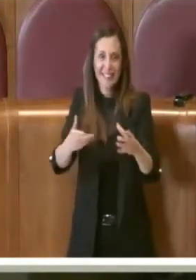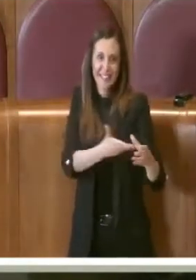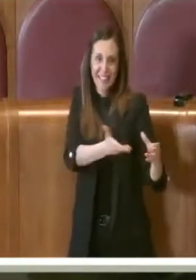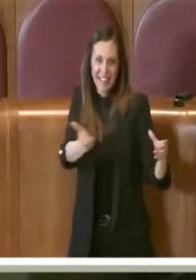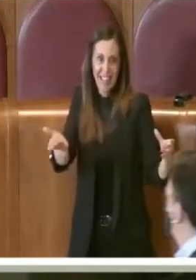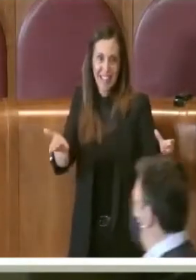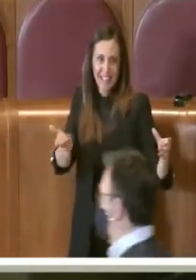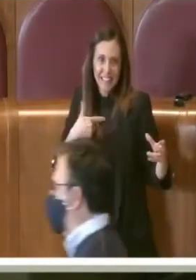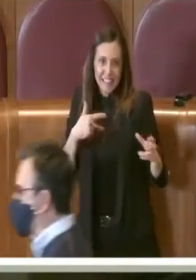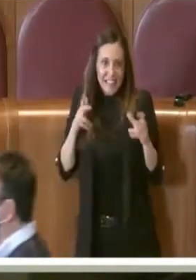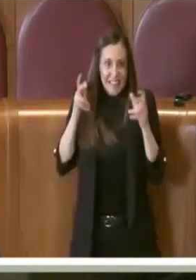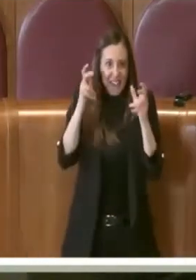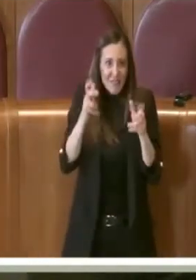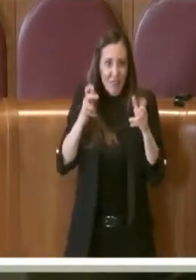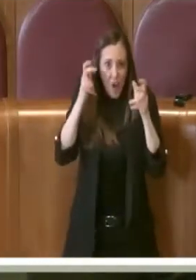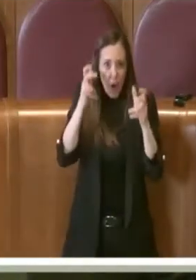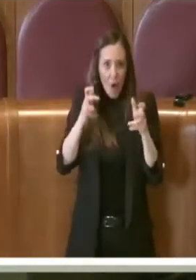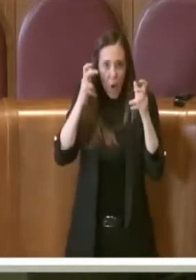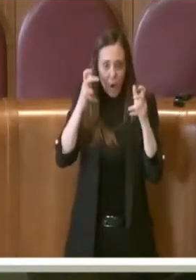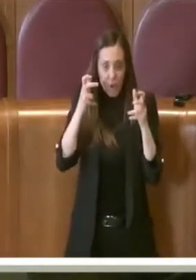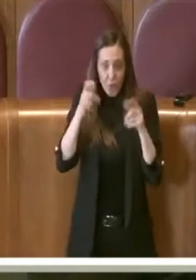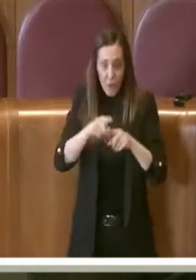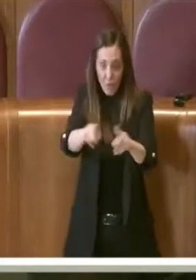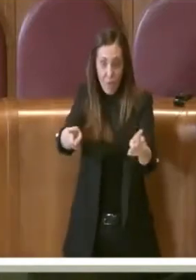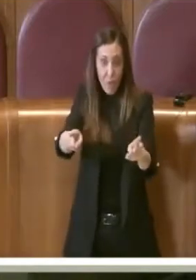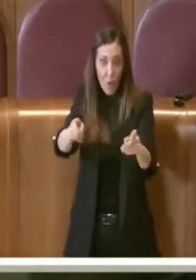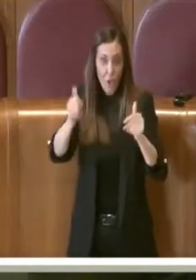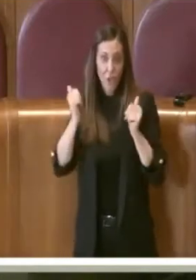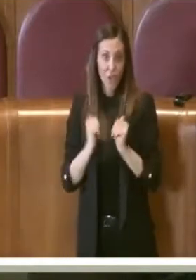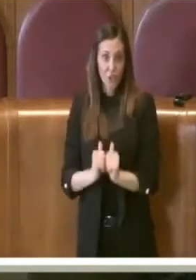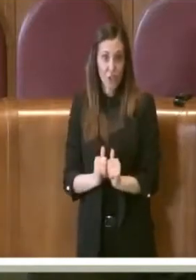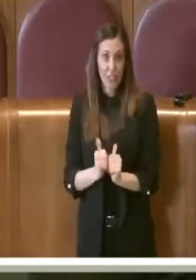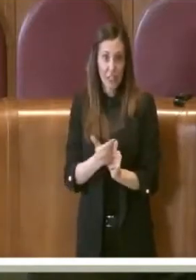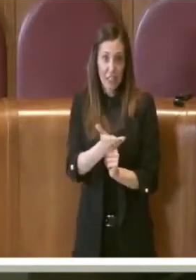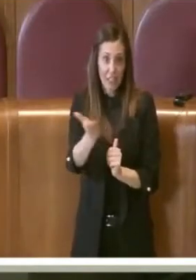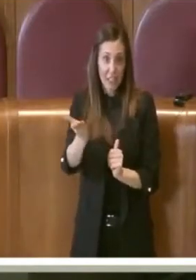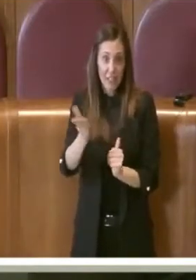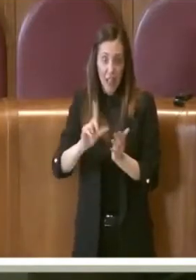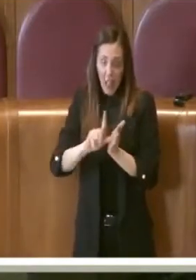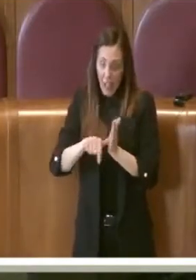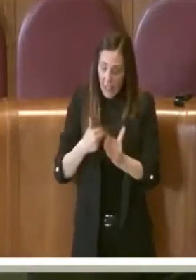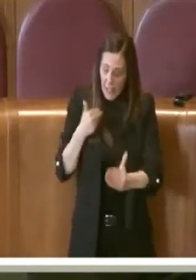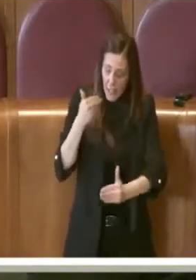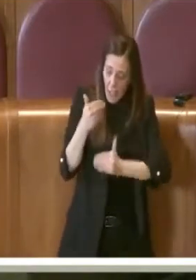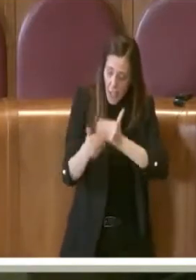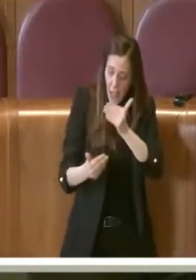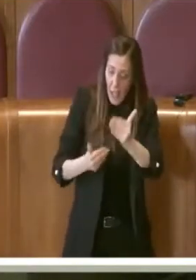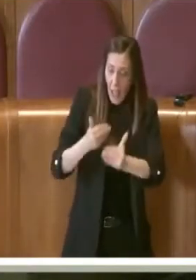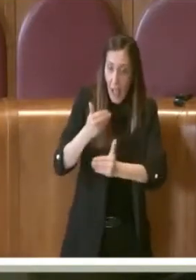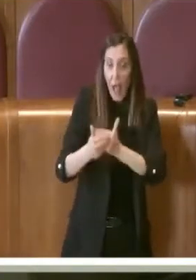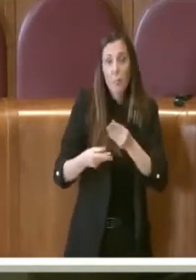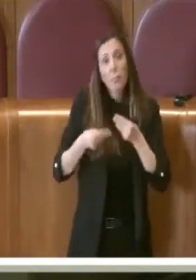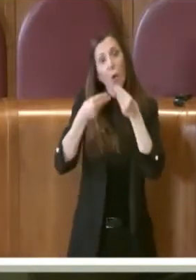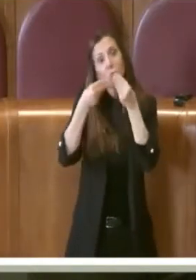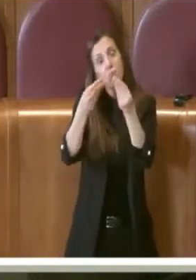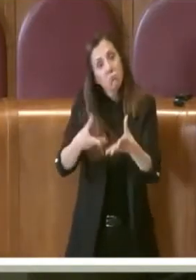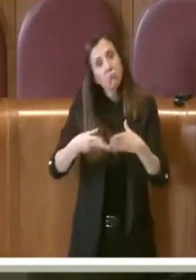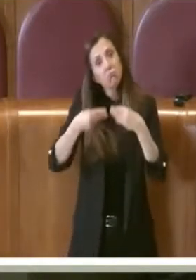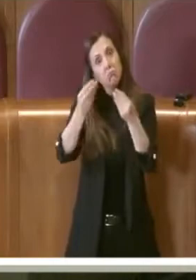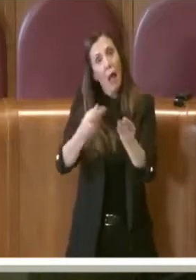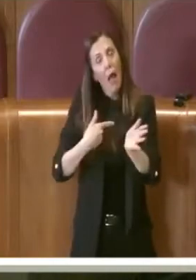a voi romani nel tempo avrà anche degli effetti perché